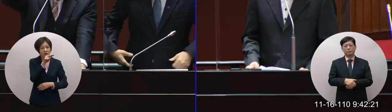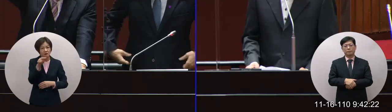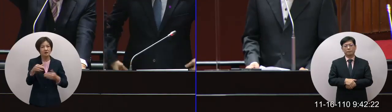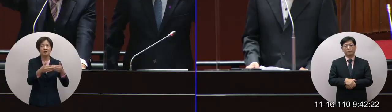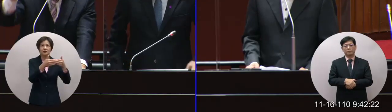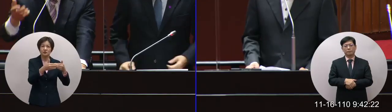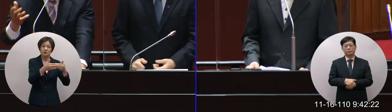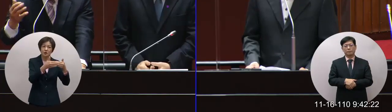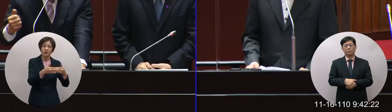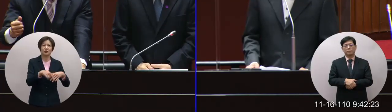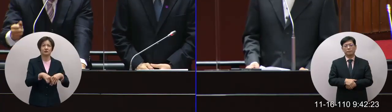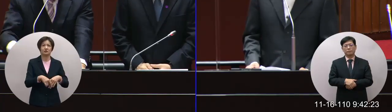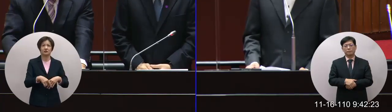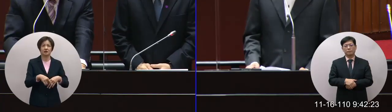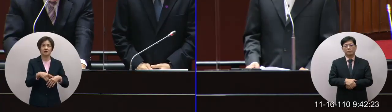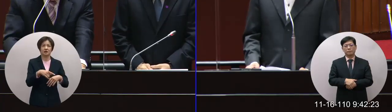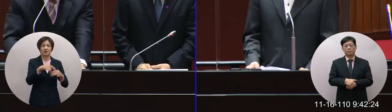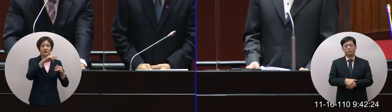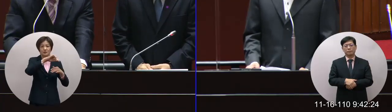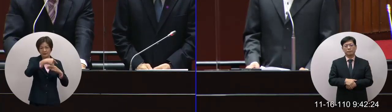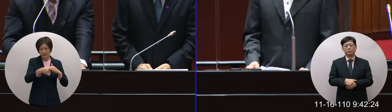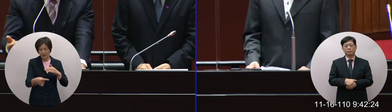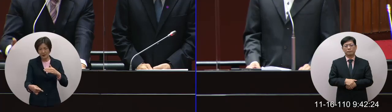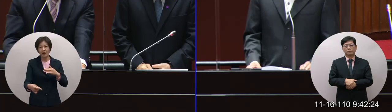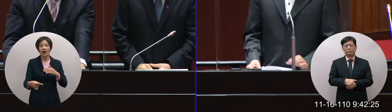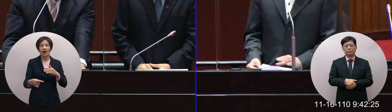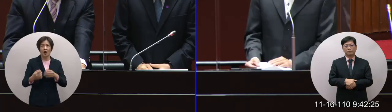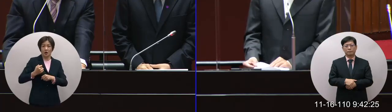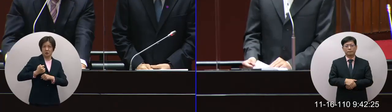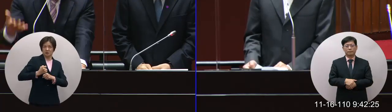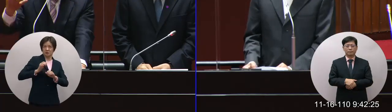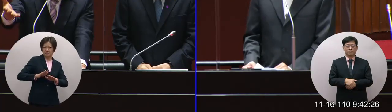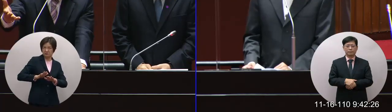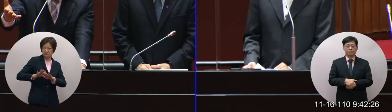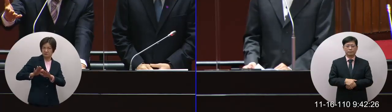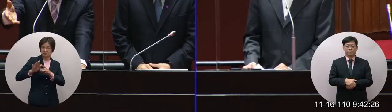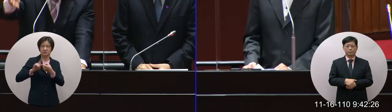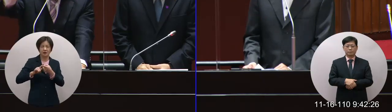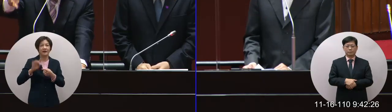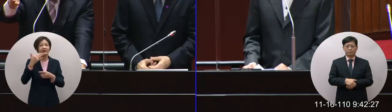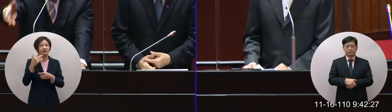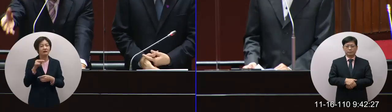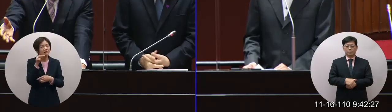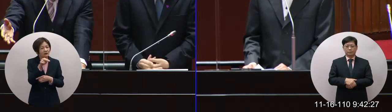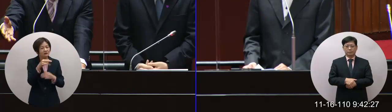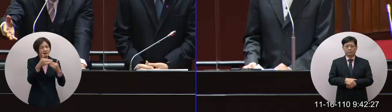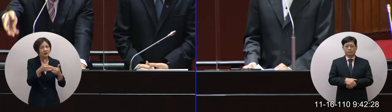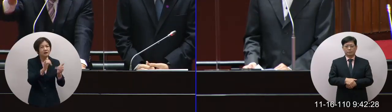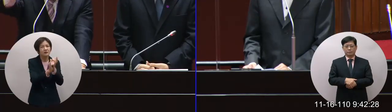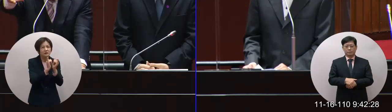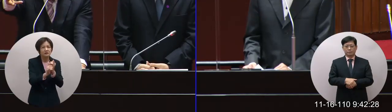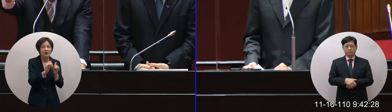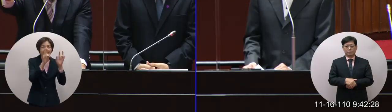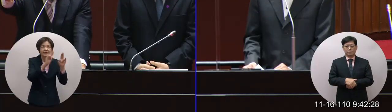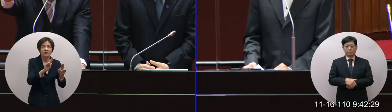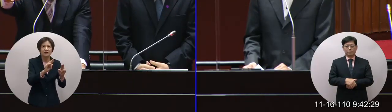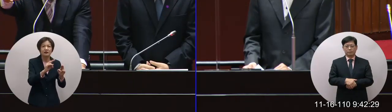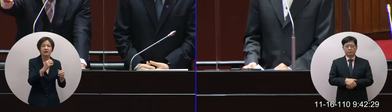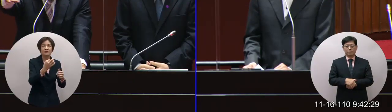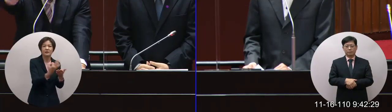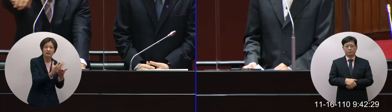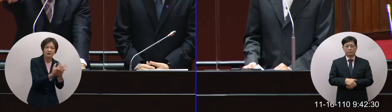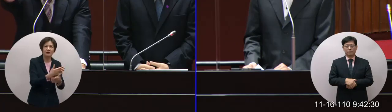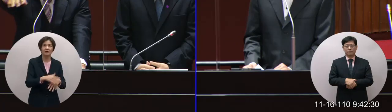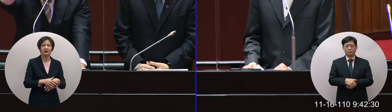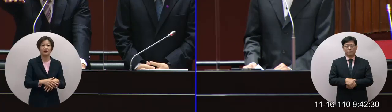中國確實軍力大大成長可是我們也看到中國人民因為沒有電力虧